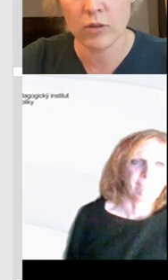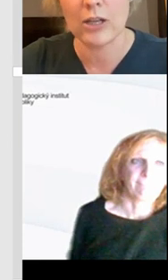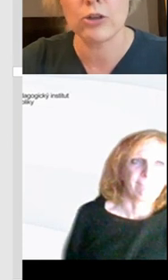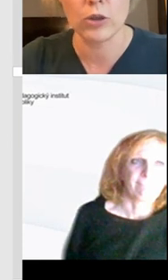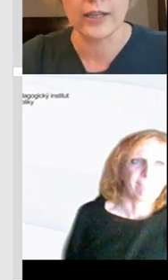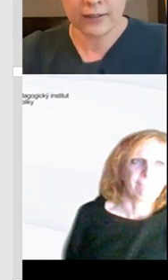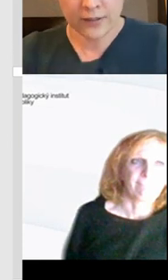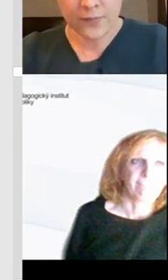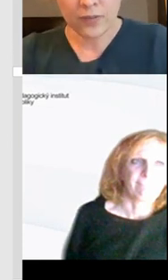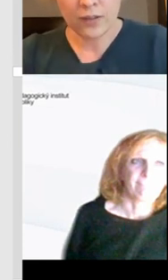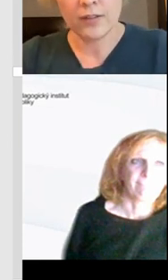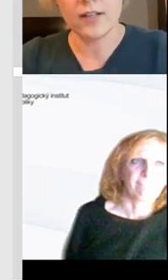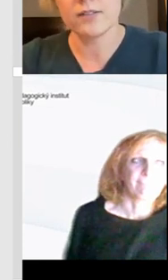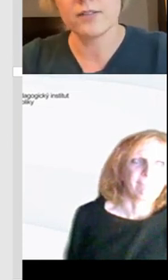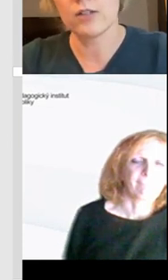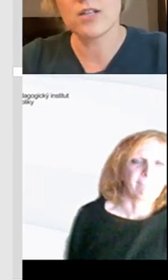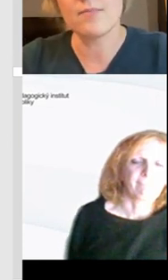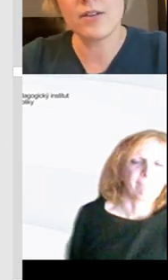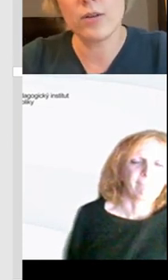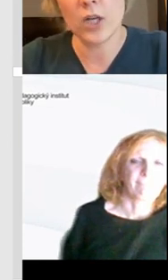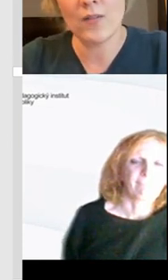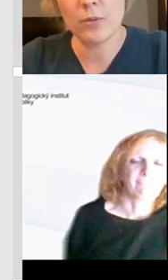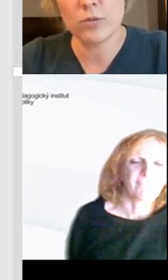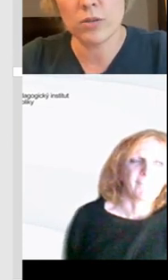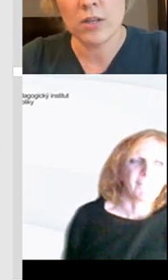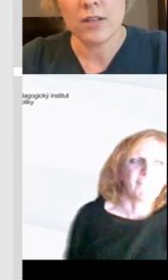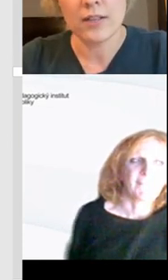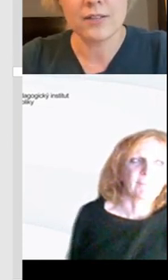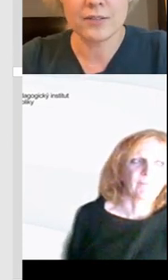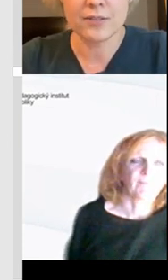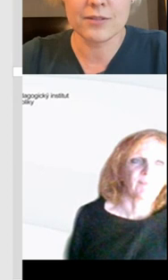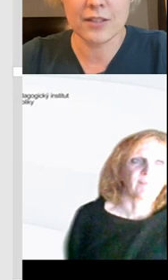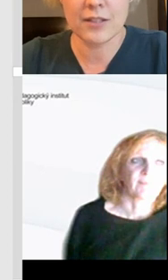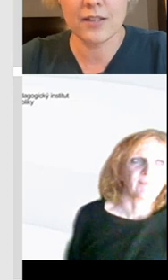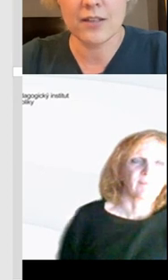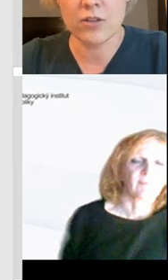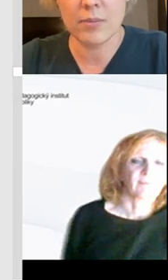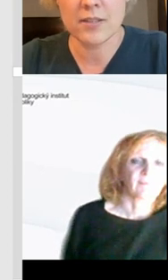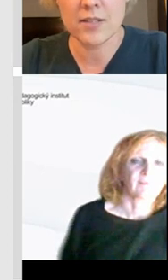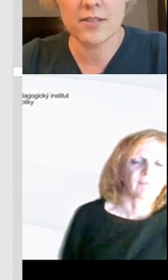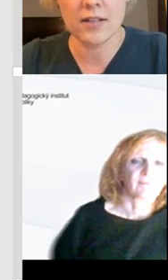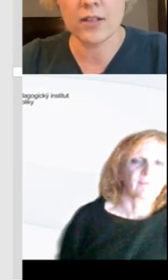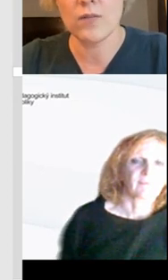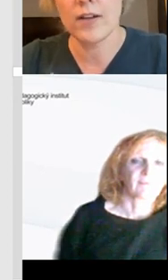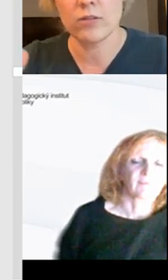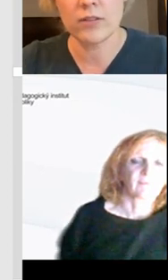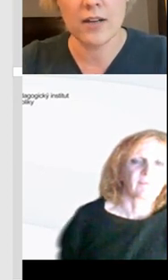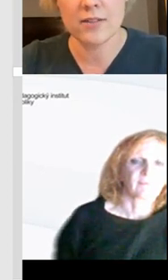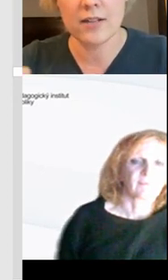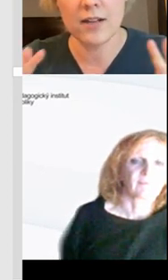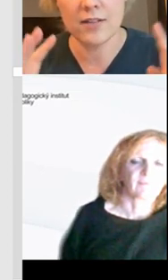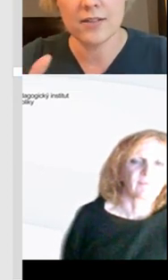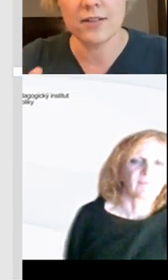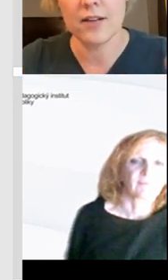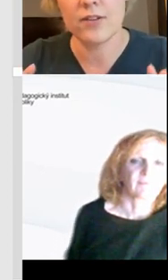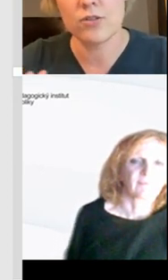ani se o nich nemluvilo tolik, tak jako se jim nevěnuje taková pozornost, tak z těch digitálních kompetenci se stala taková jako